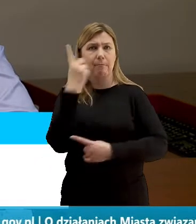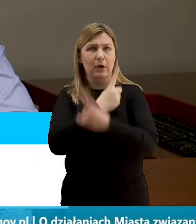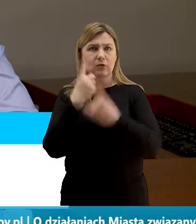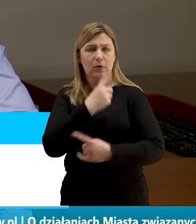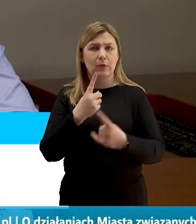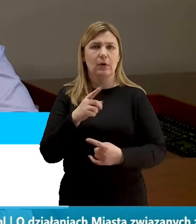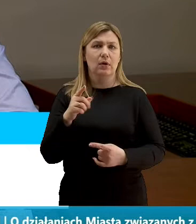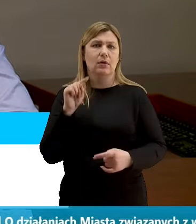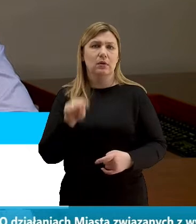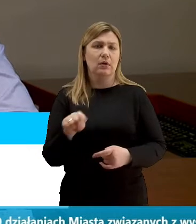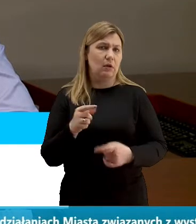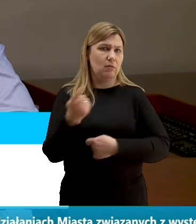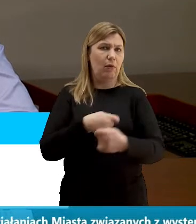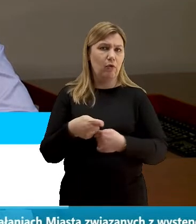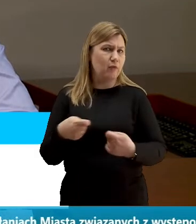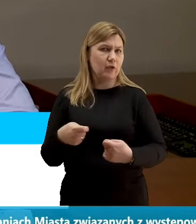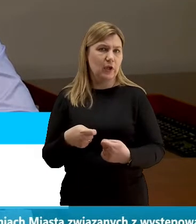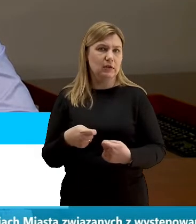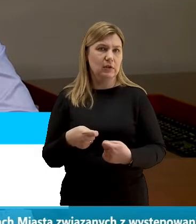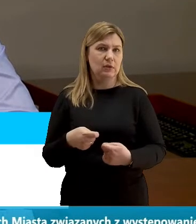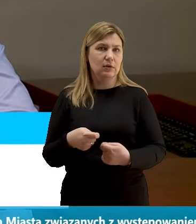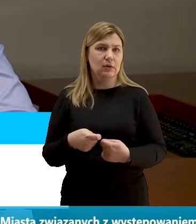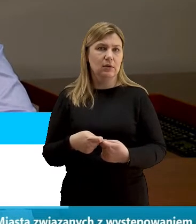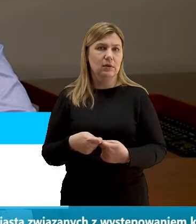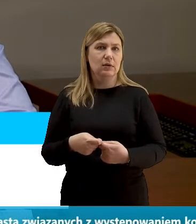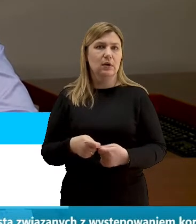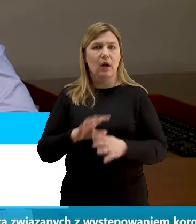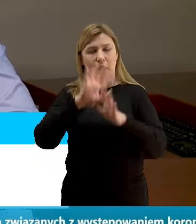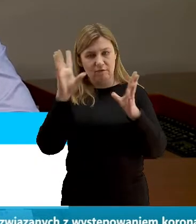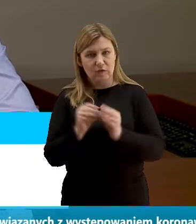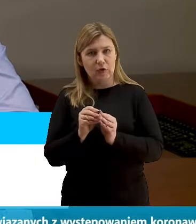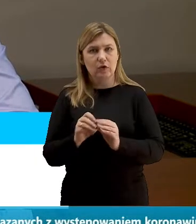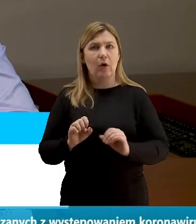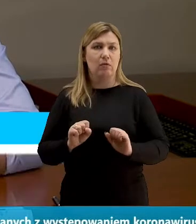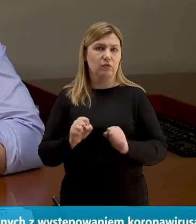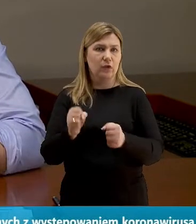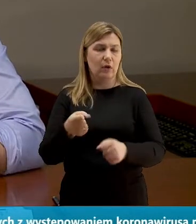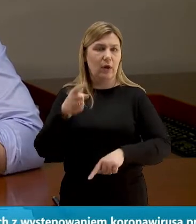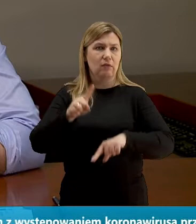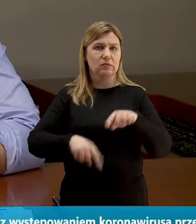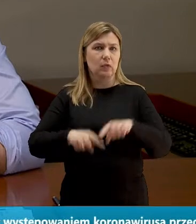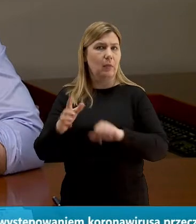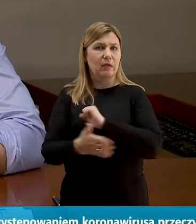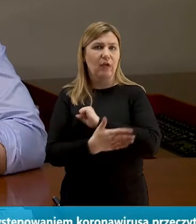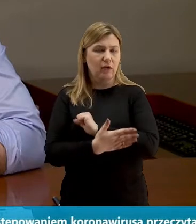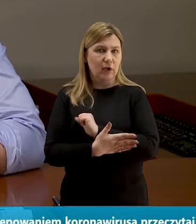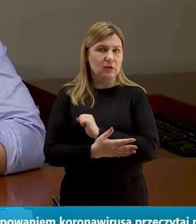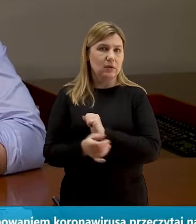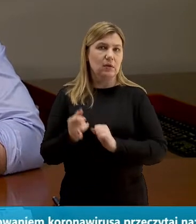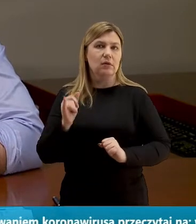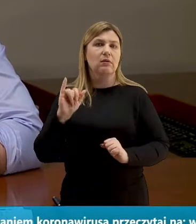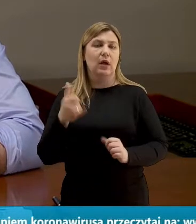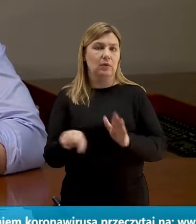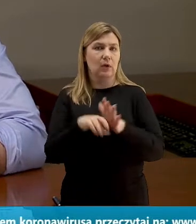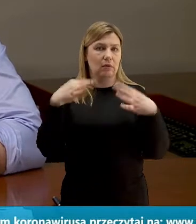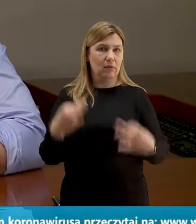rozwiązania. Wszystko funkcjonuje według tych samych reguł, jak dotychczas.